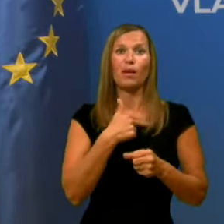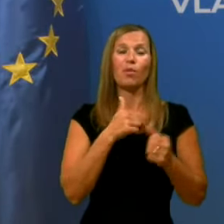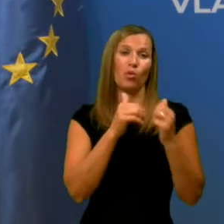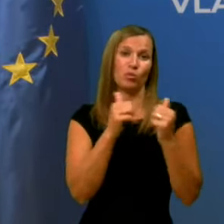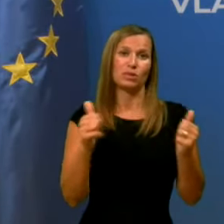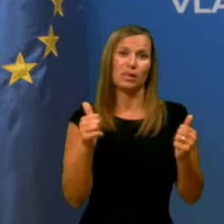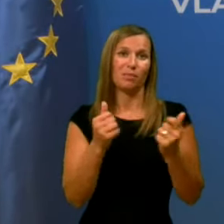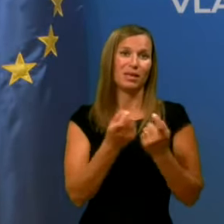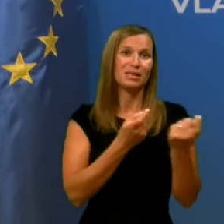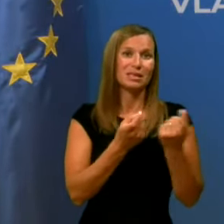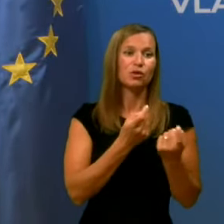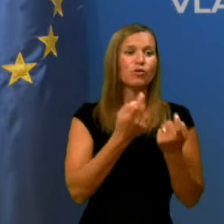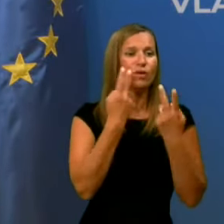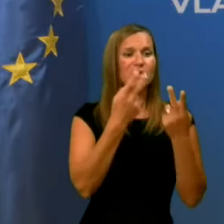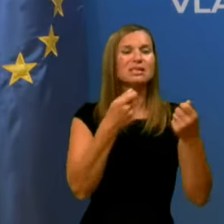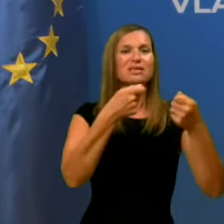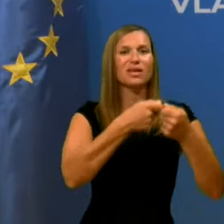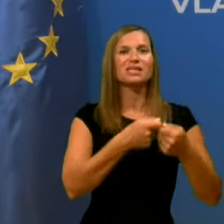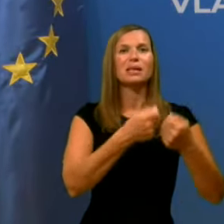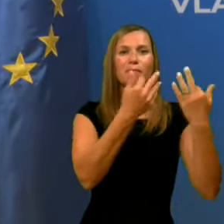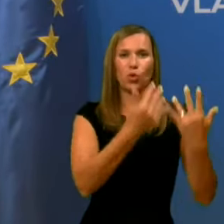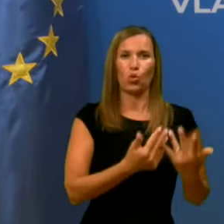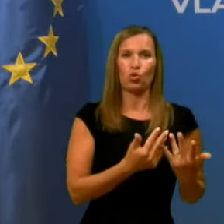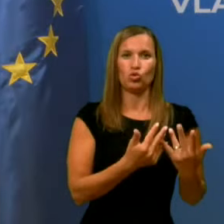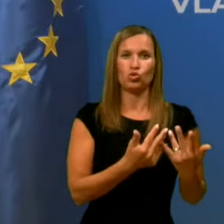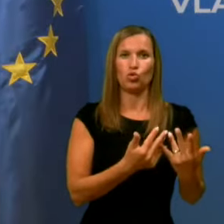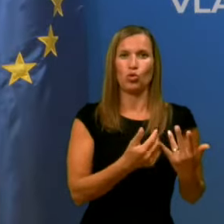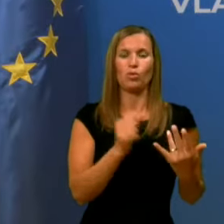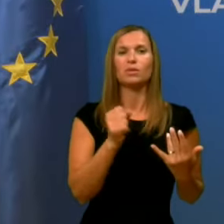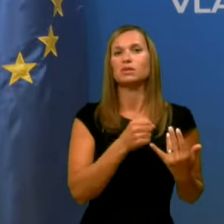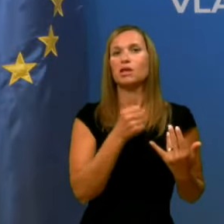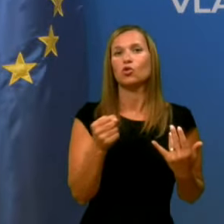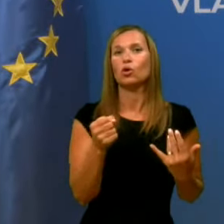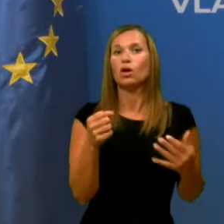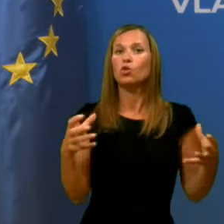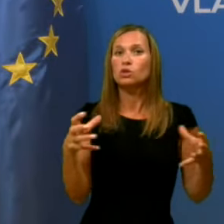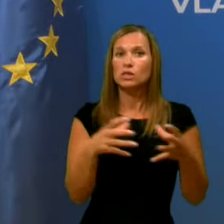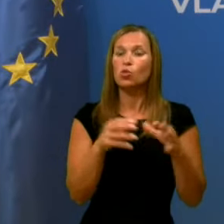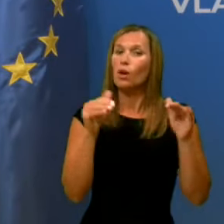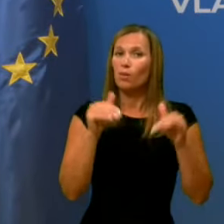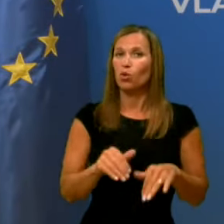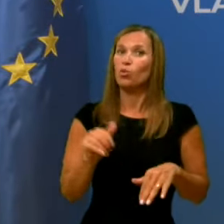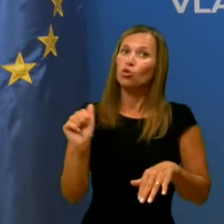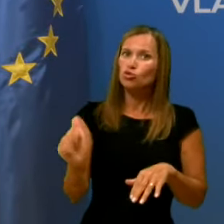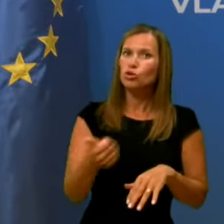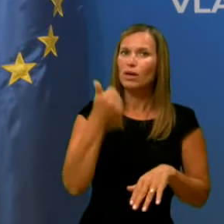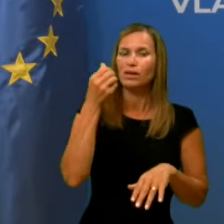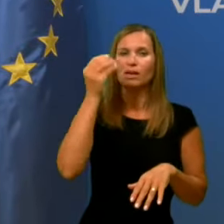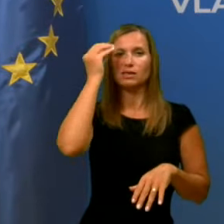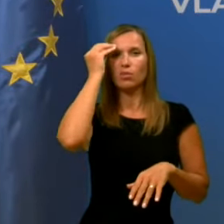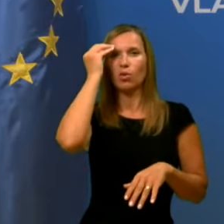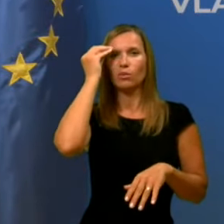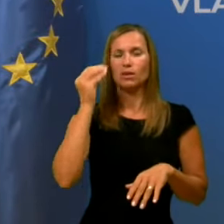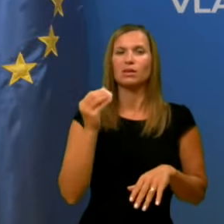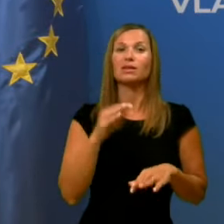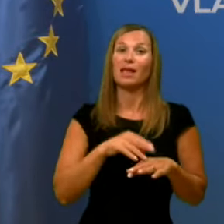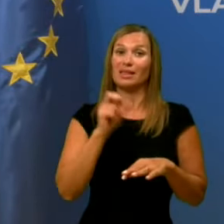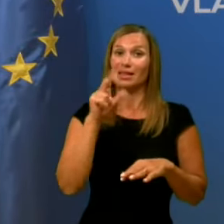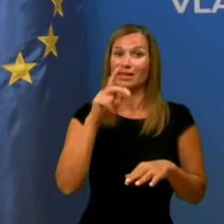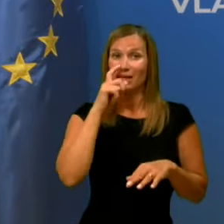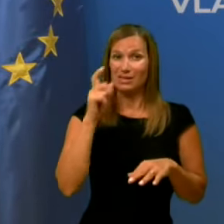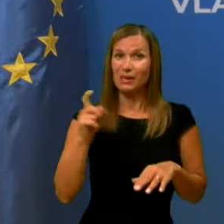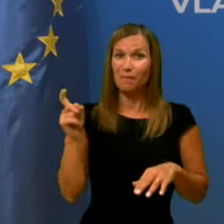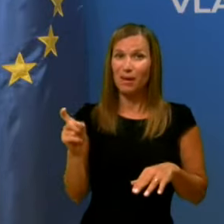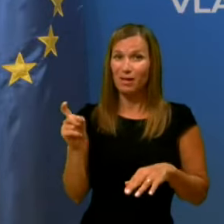izziv v zvezi z proračunom, kajti vsi skupaj se moramo še enkrat spomniti nam 13. marec,